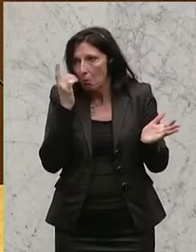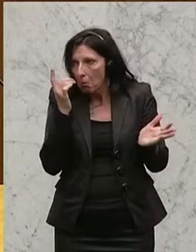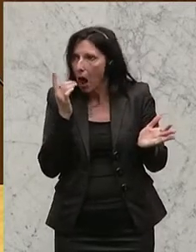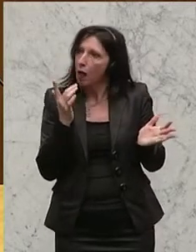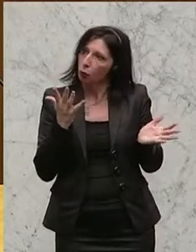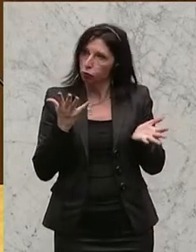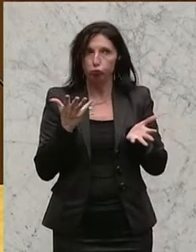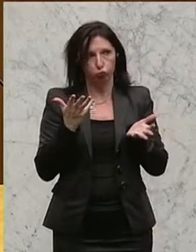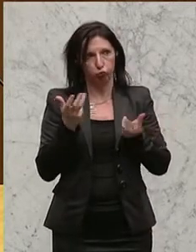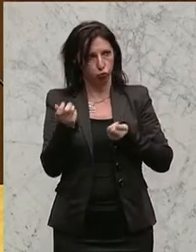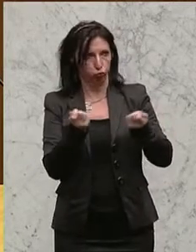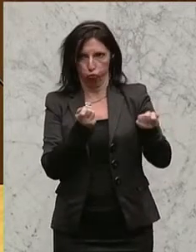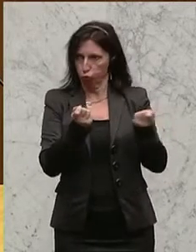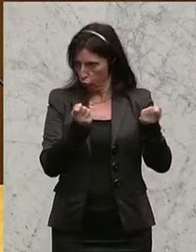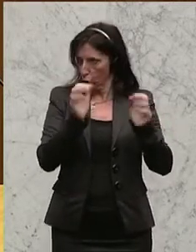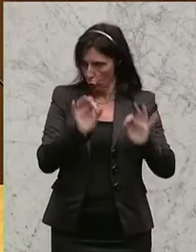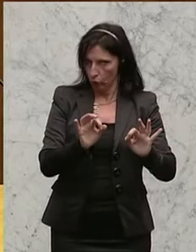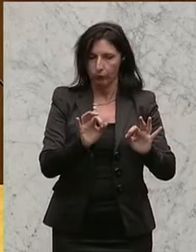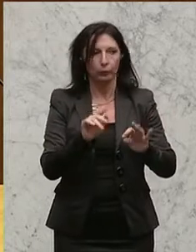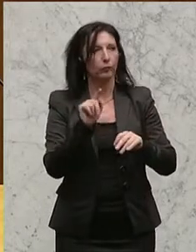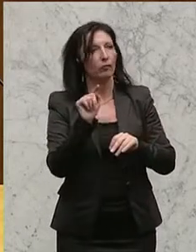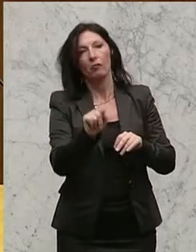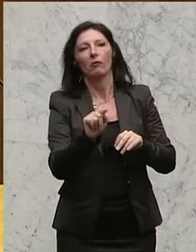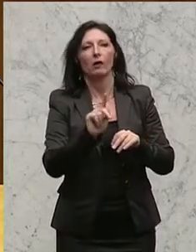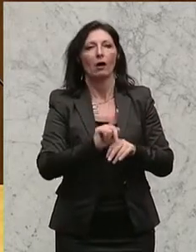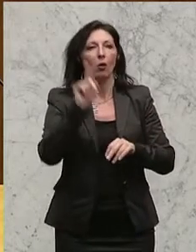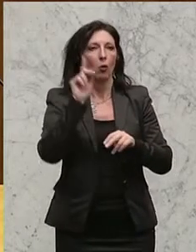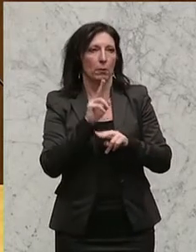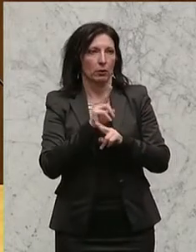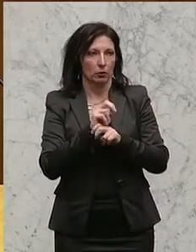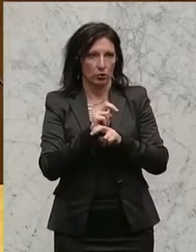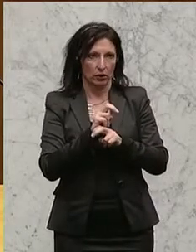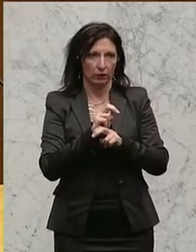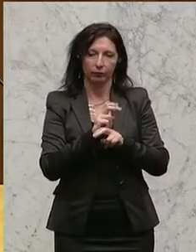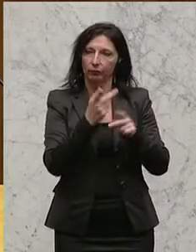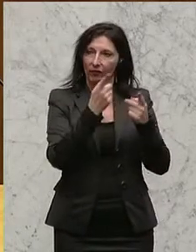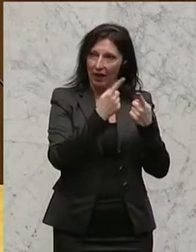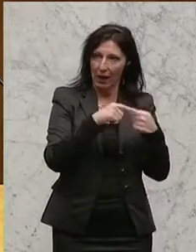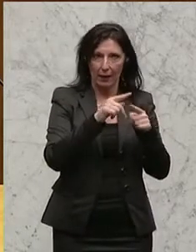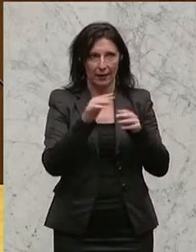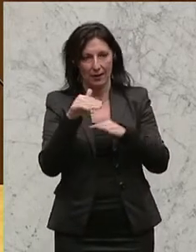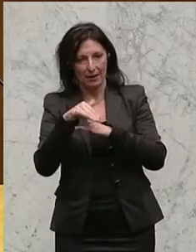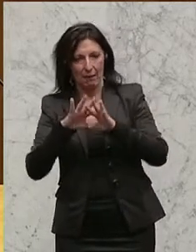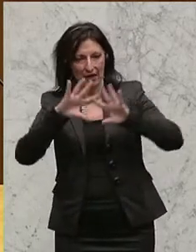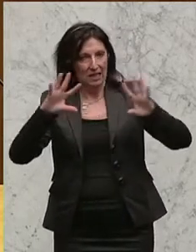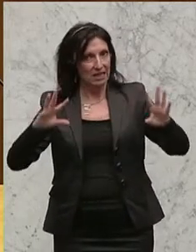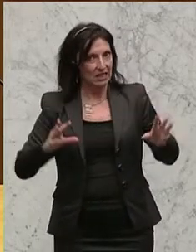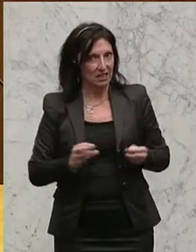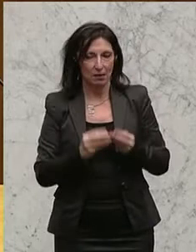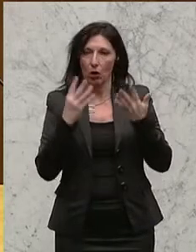dieses Bundesland Oberösterreich gibt für das Land und Gemeinden in Summe